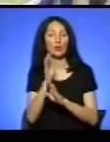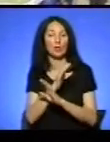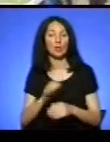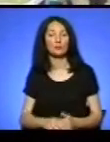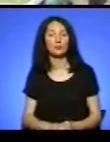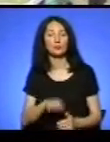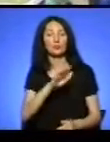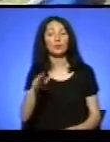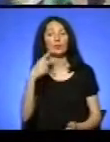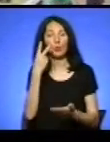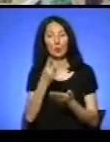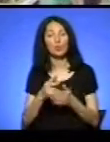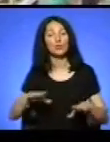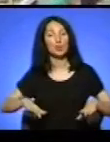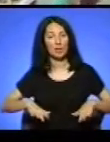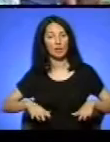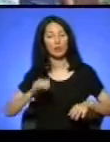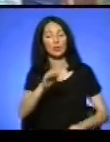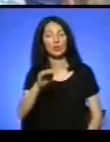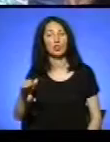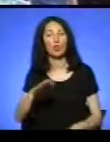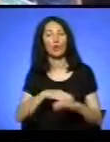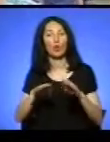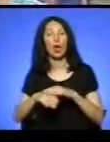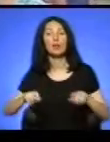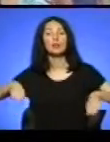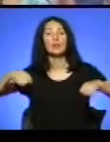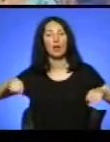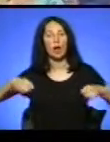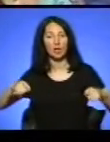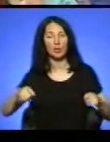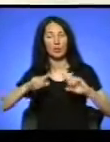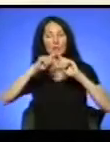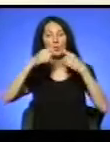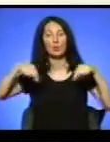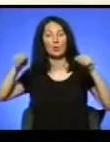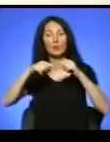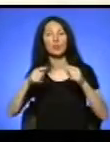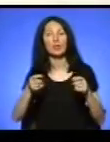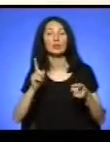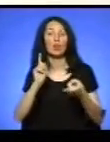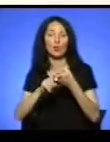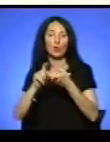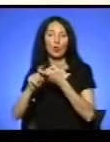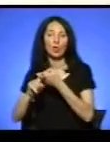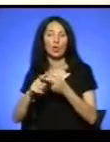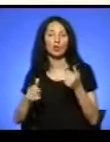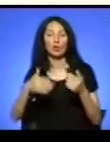Діти, побачивши тренерів з м'ячами в руках, скакалками, спортивними кільцями, долучаються до веселих змагань.